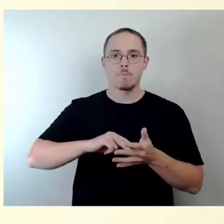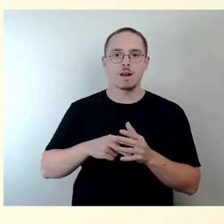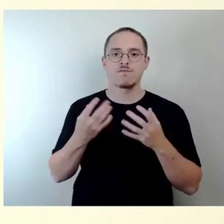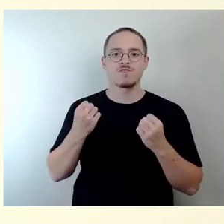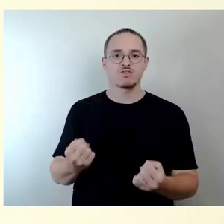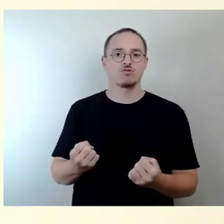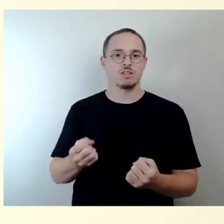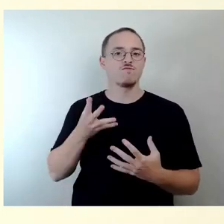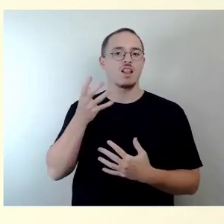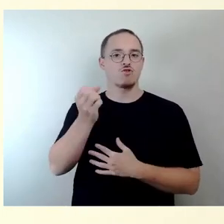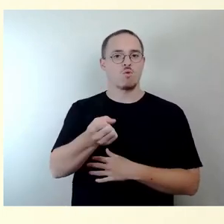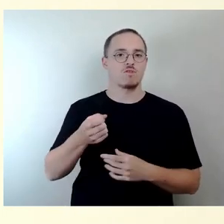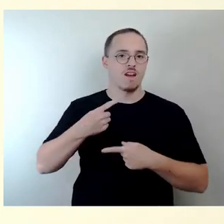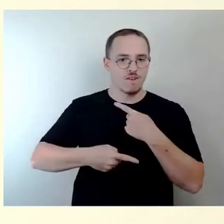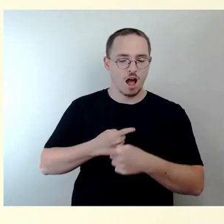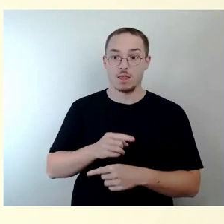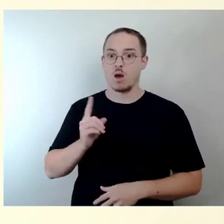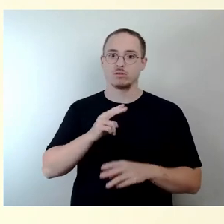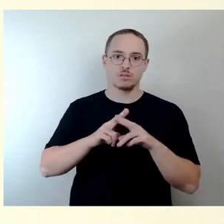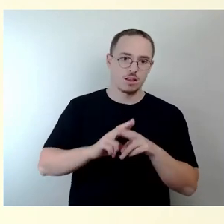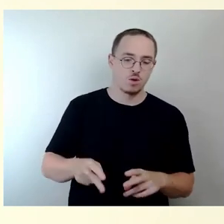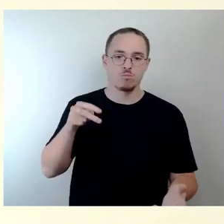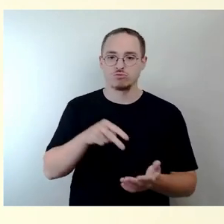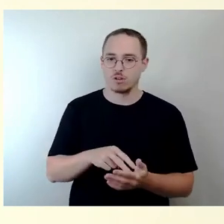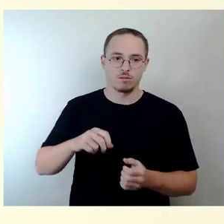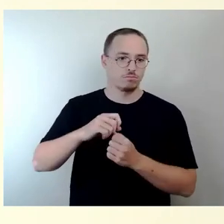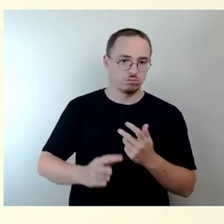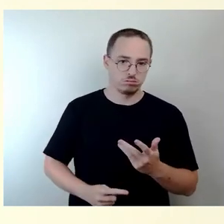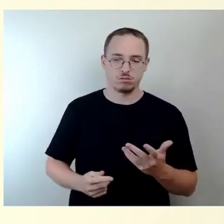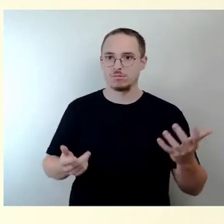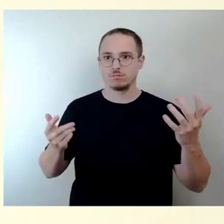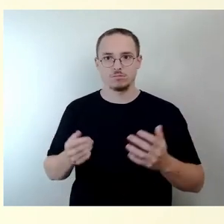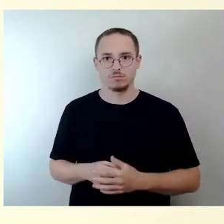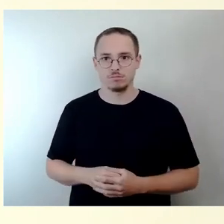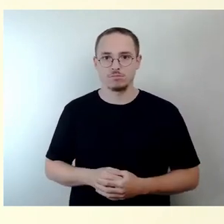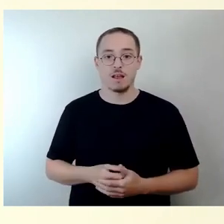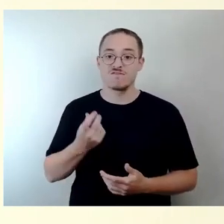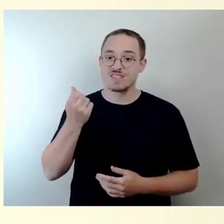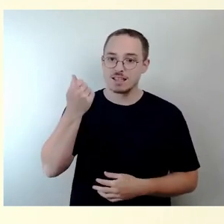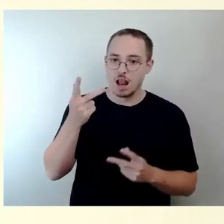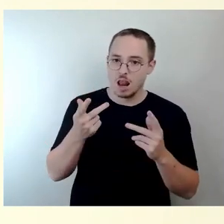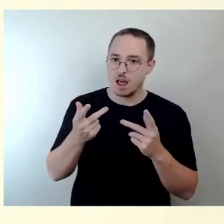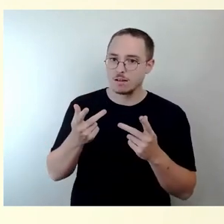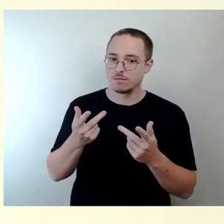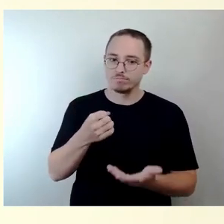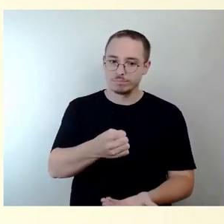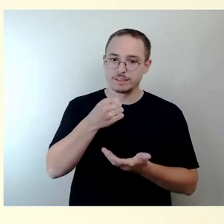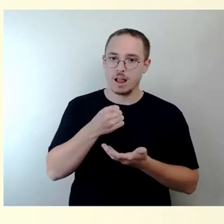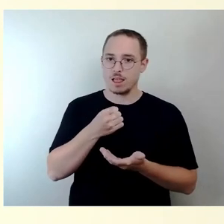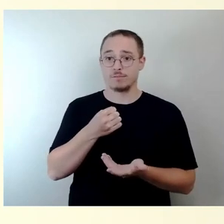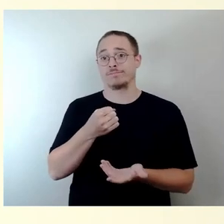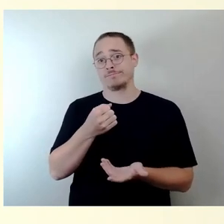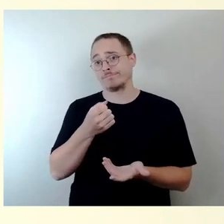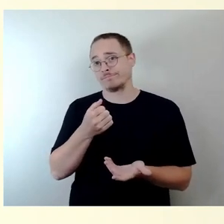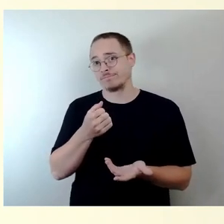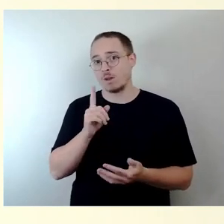Planfeststellungsverfahren. Aber die Kapazitäten, auch die finanziellen, was die Eigenmittel angeht und auch die